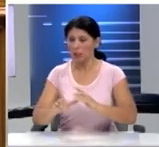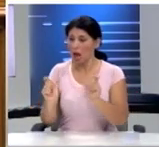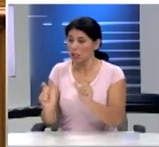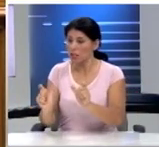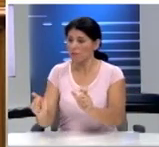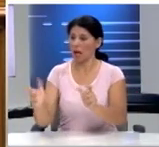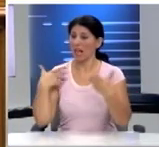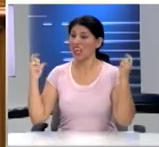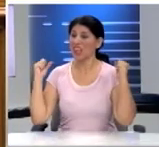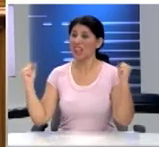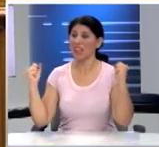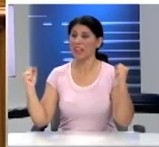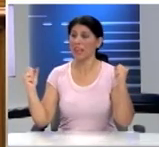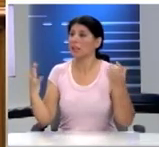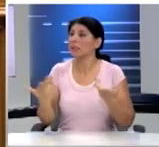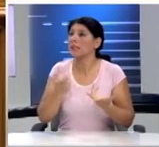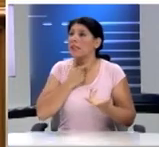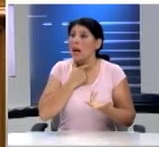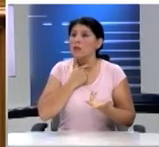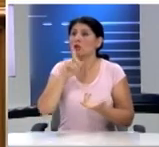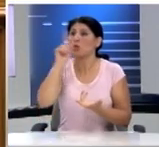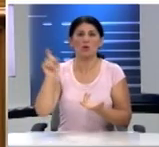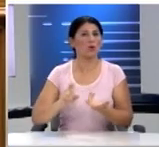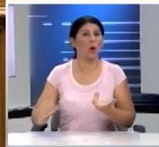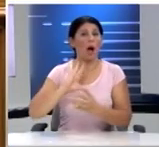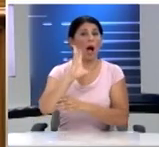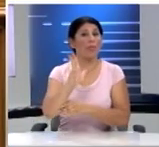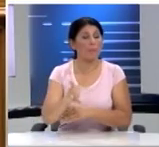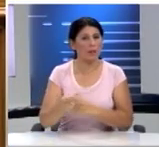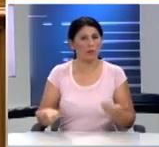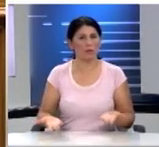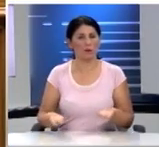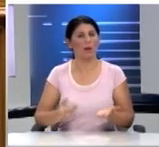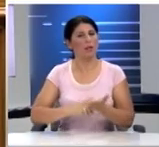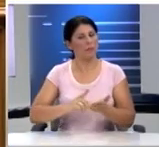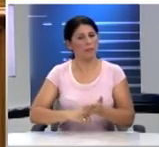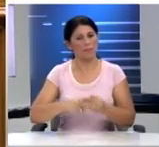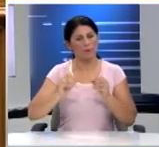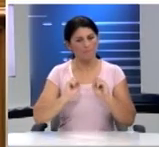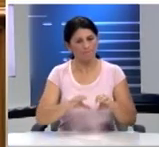για την επιβίωση. Η προσφορά αυτή, μακροπρόθεσμα, θα δώσει απλόχερα τη δυνατότητα γλωσσικής καλλιέργειας